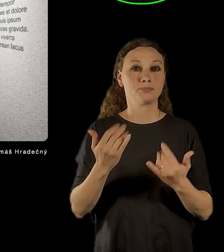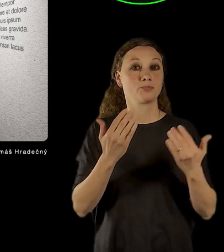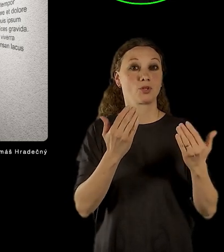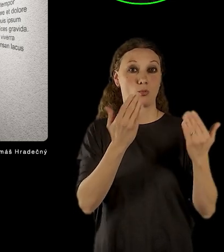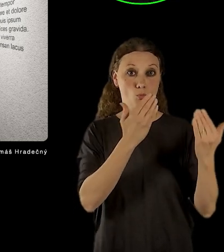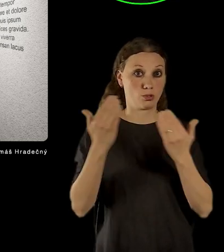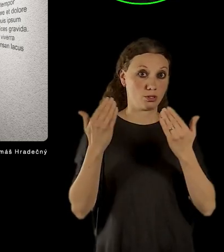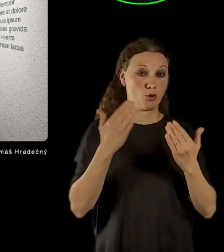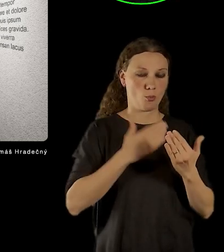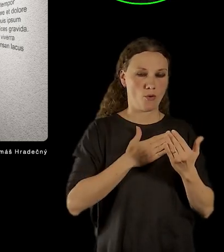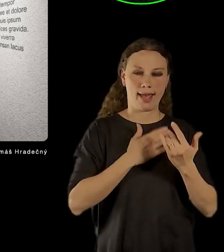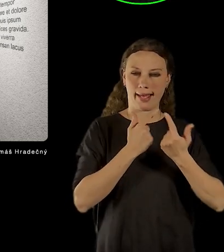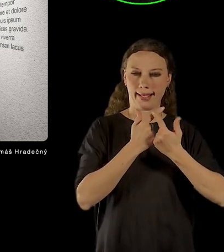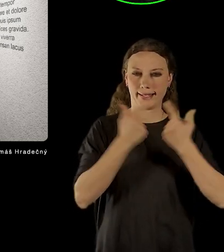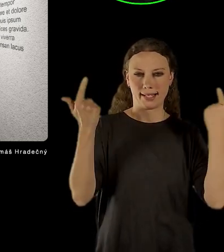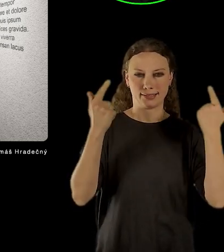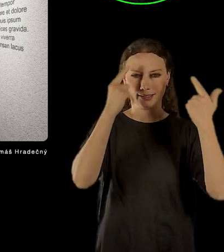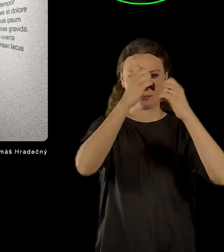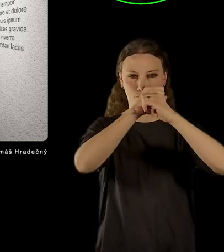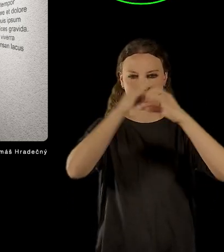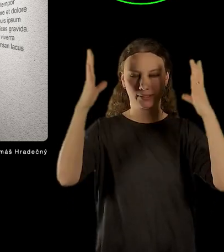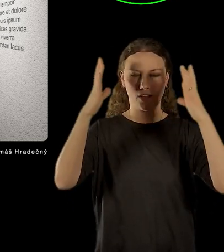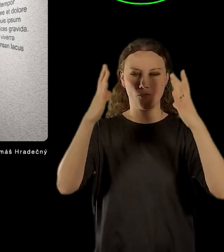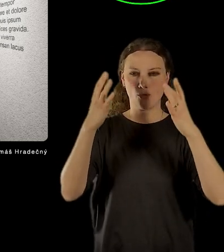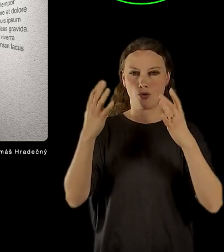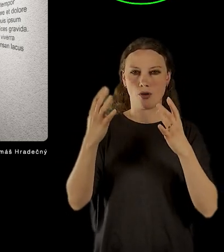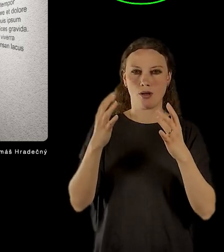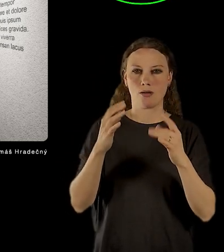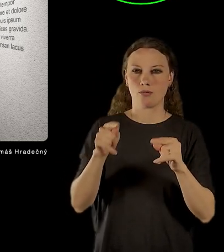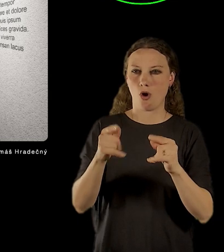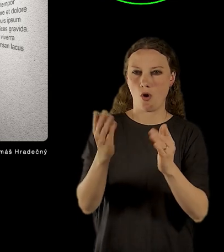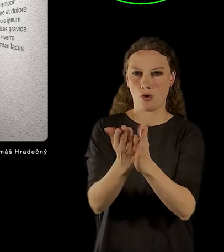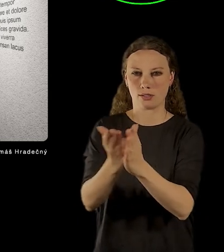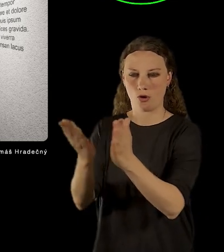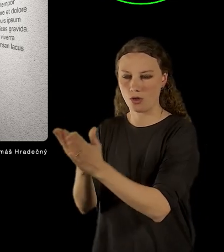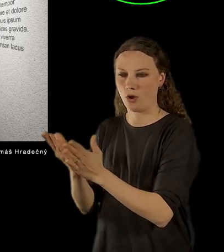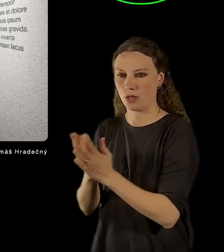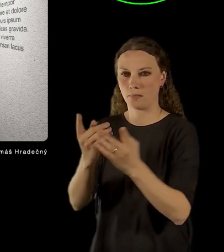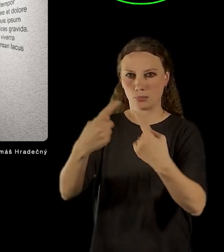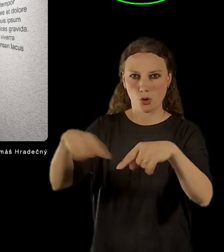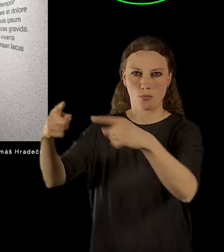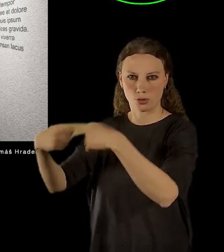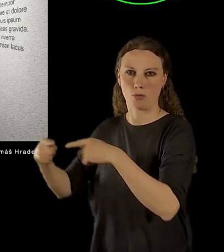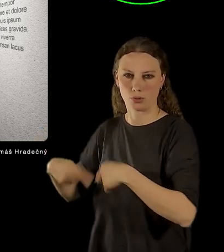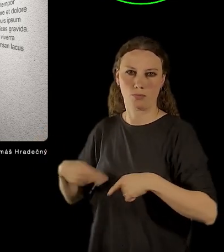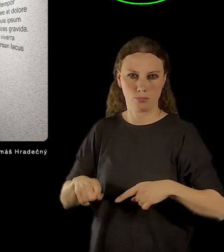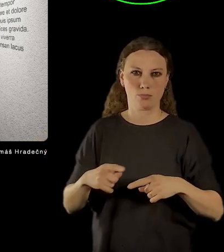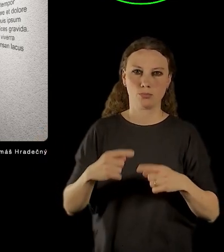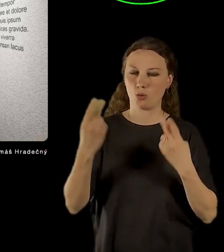docela jasnou koncepci expozice a ví, že bude nutné klás důraz na